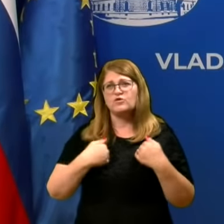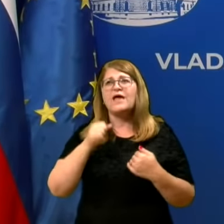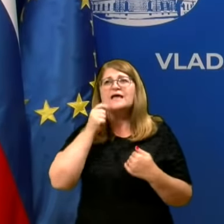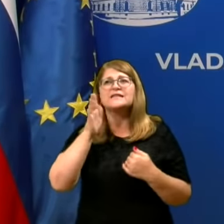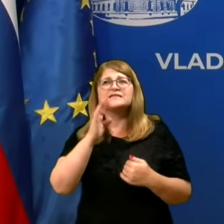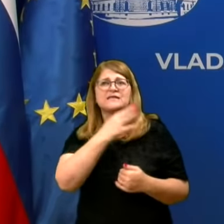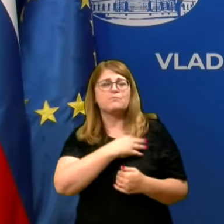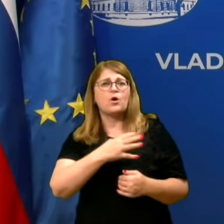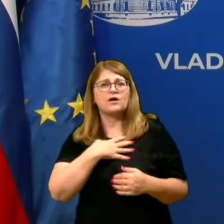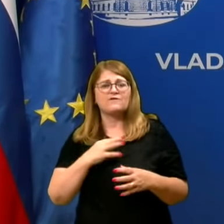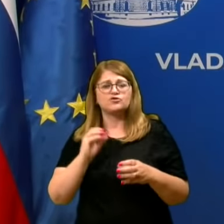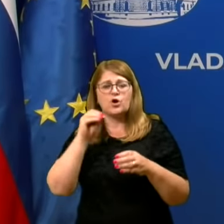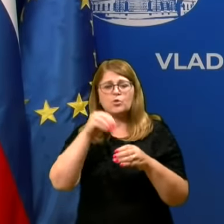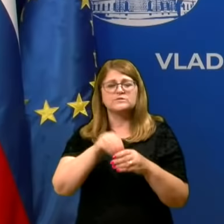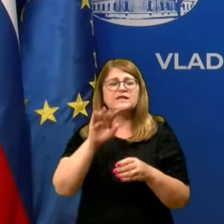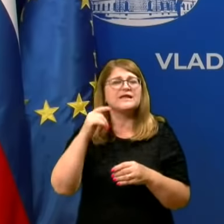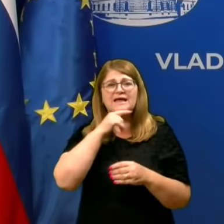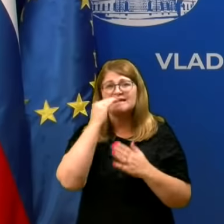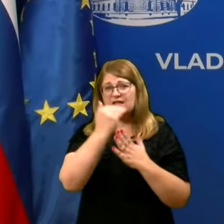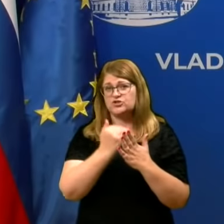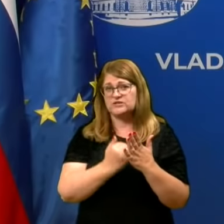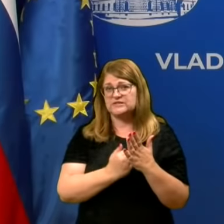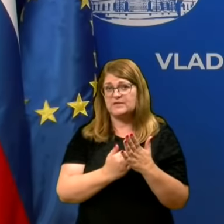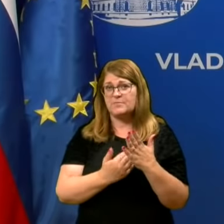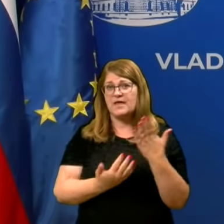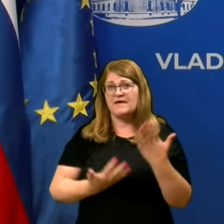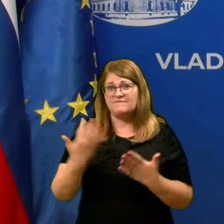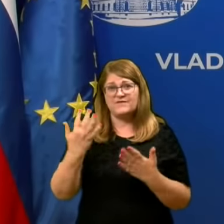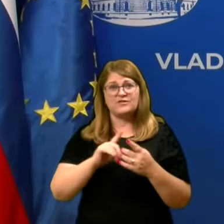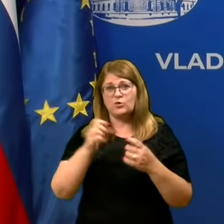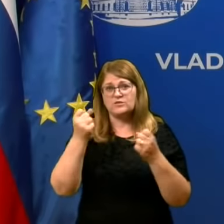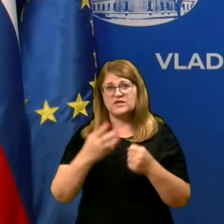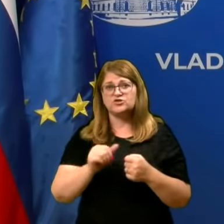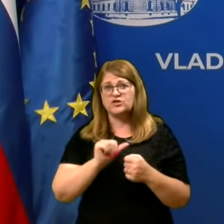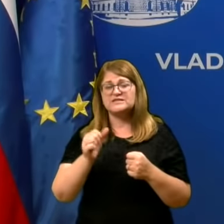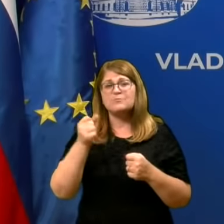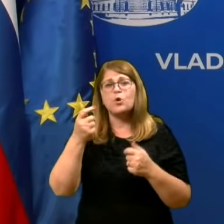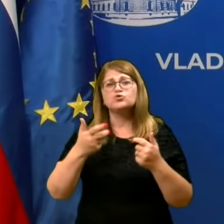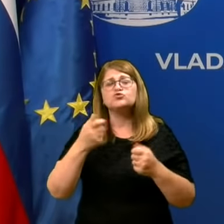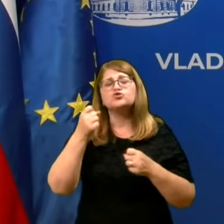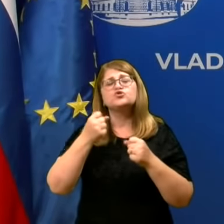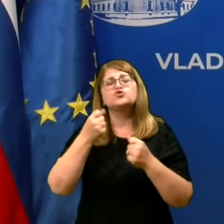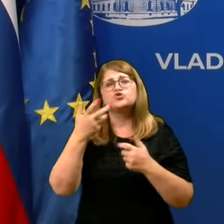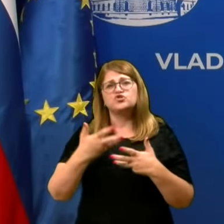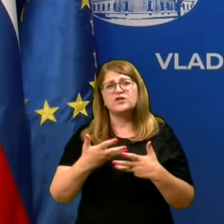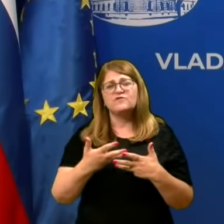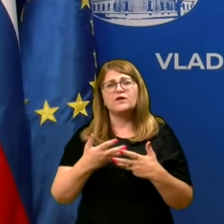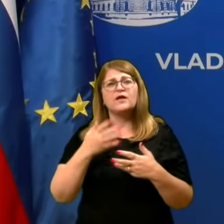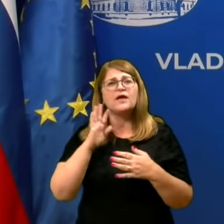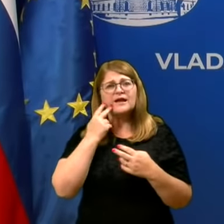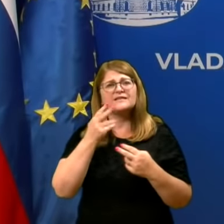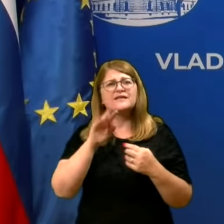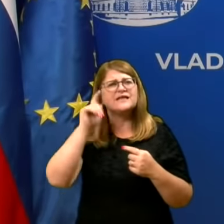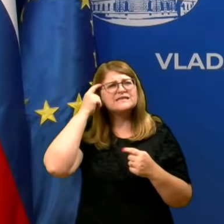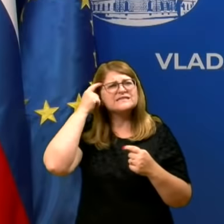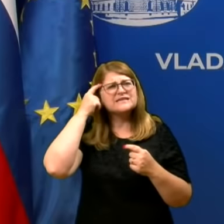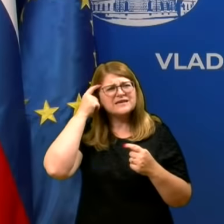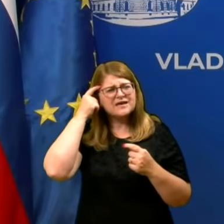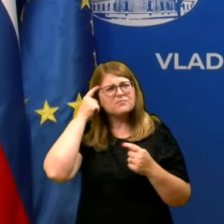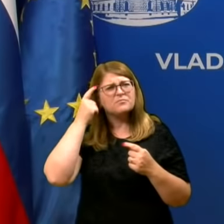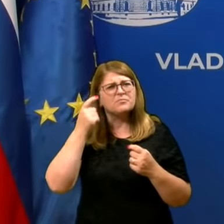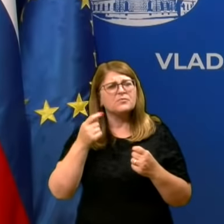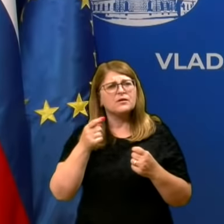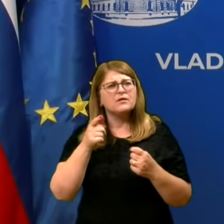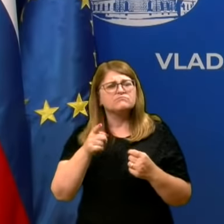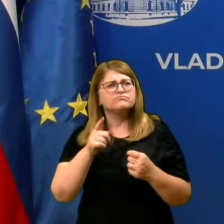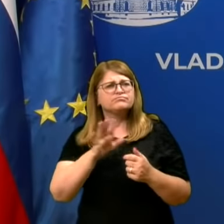Hrvaška umestila, nardeči se znam, verjetno tukaj ne štejejo samo številke, glede na te skrb zbojajoče podatke, ki ste jih omenili.